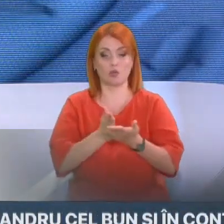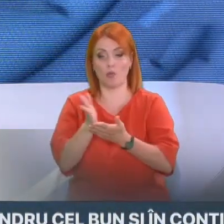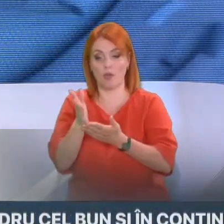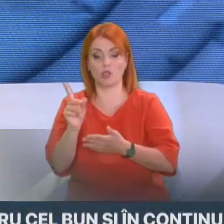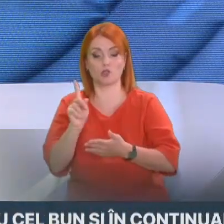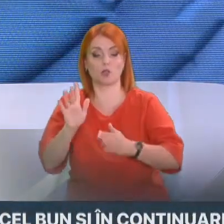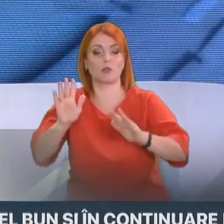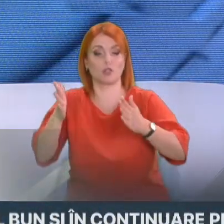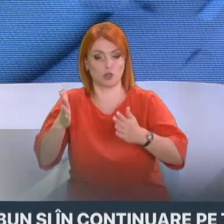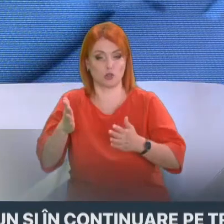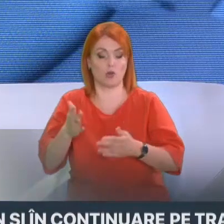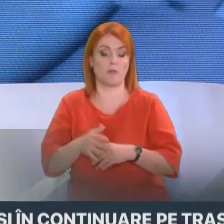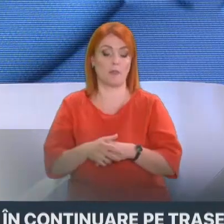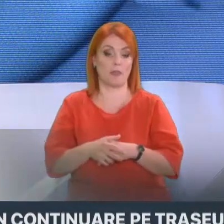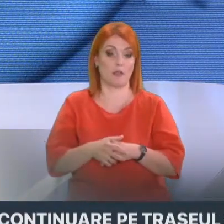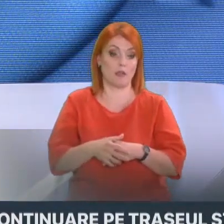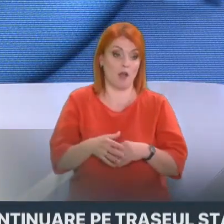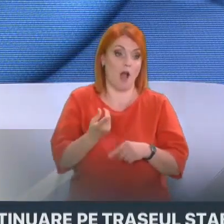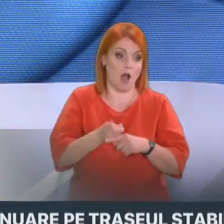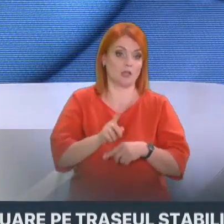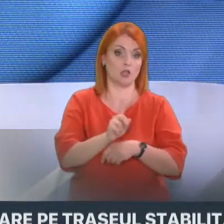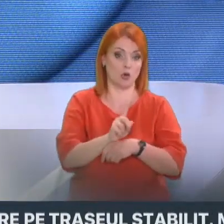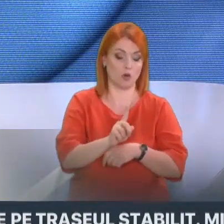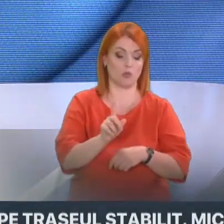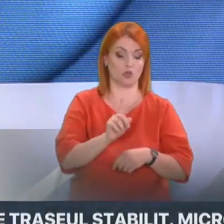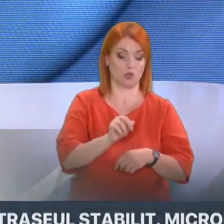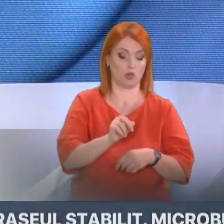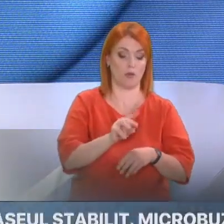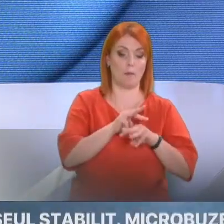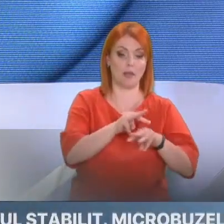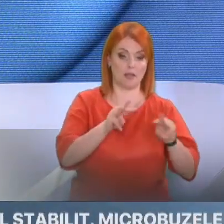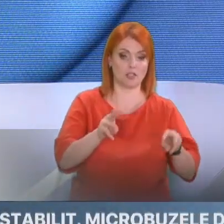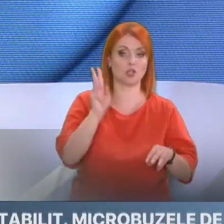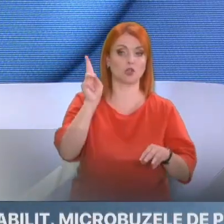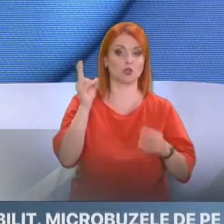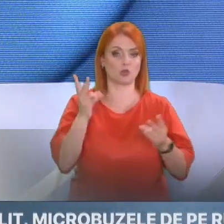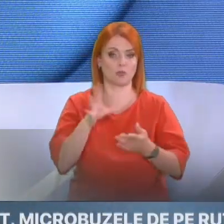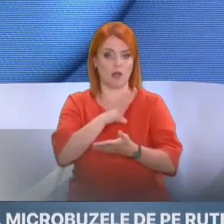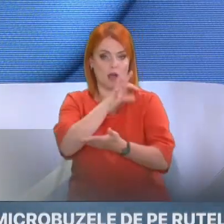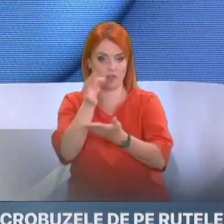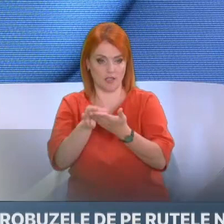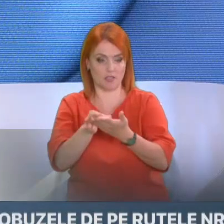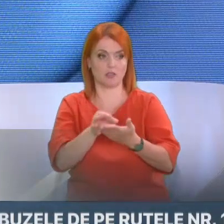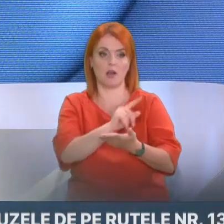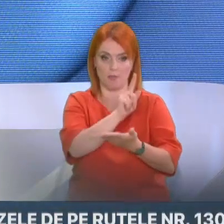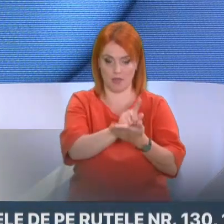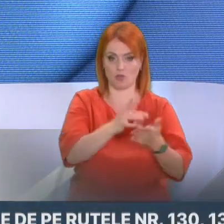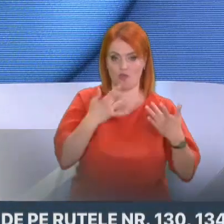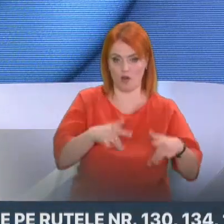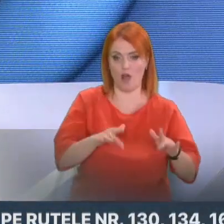această de la ieri, își dă dimisia de onoare sau își prezintă dimisia de onoare.